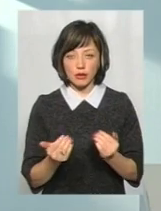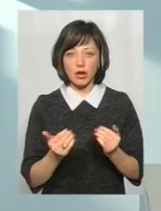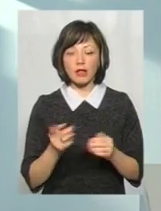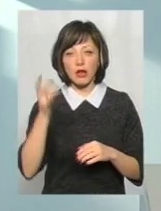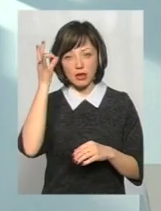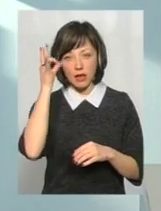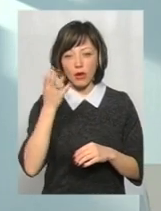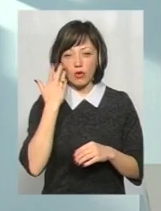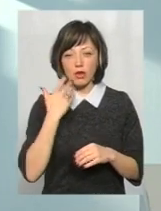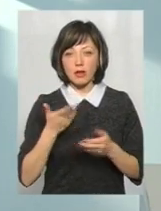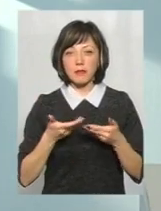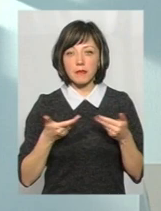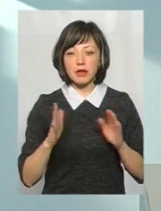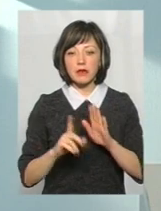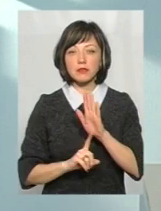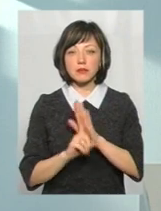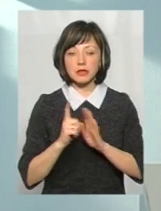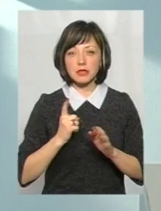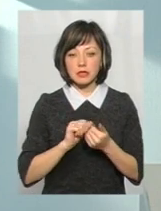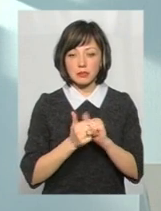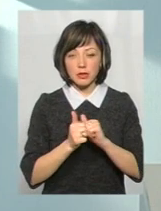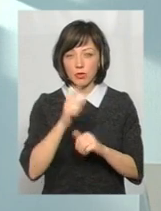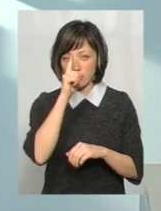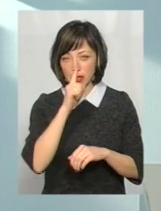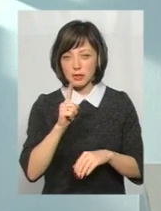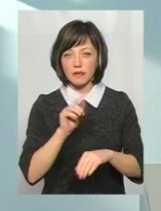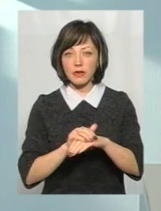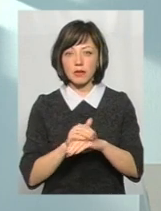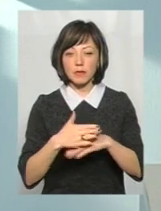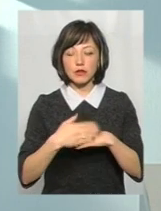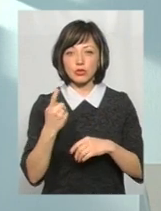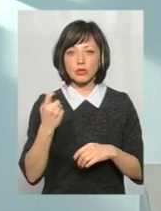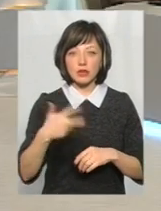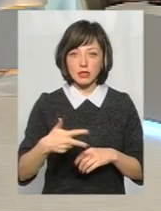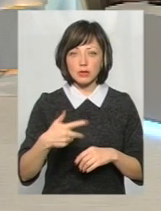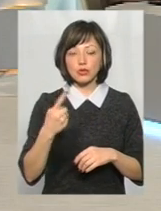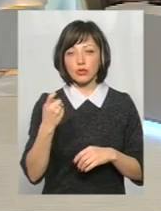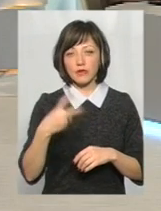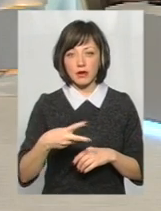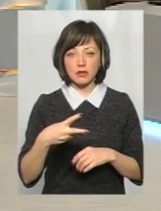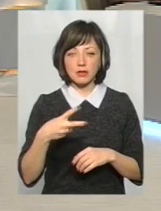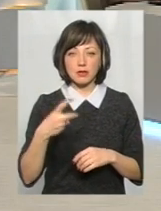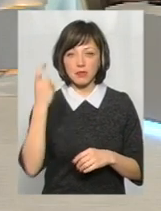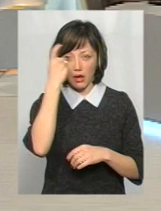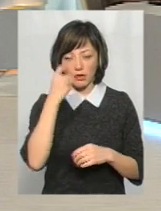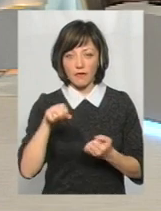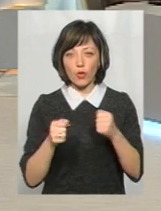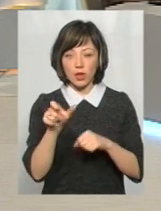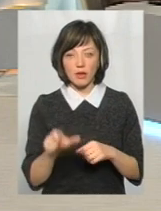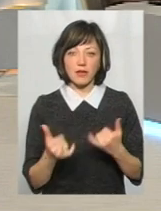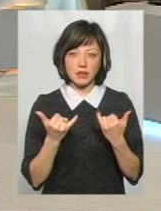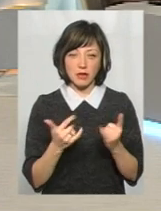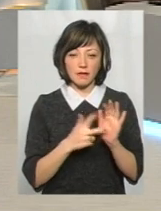Нагадаю, що коли ми заступали тільки на зміни, то в місяць виявляли близько 130-120 п'яних водіїв, а зараз